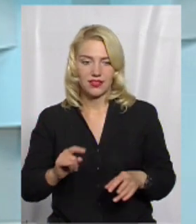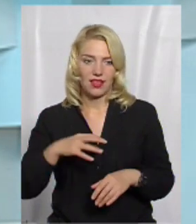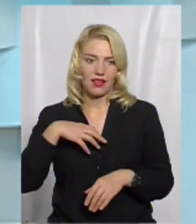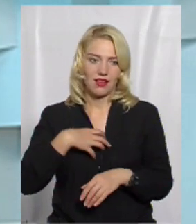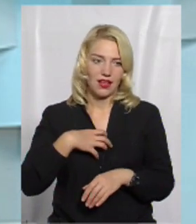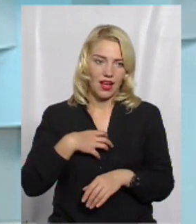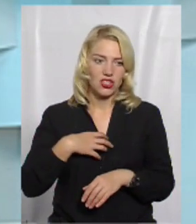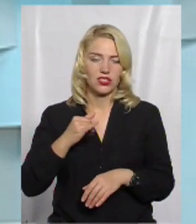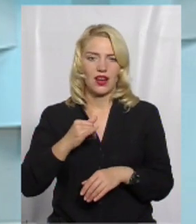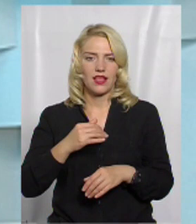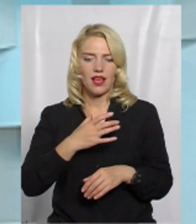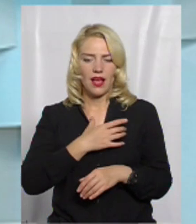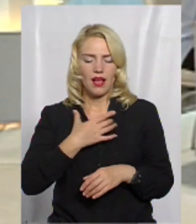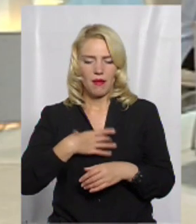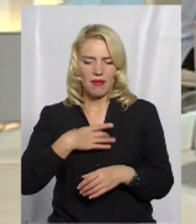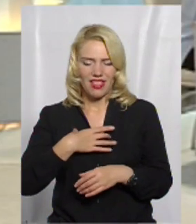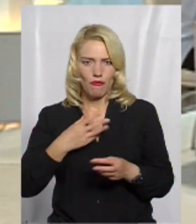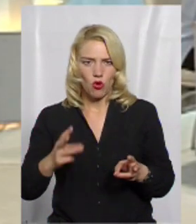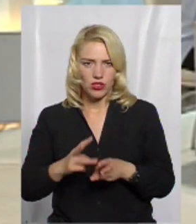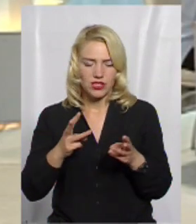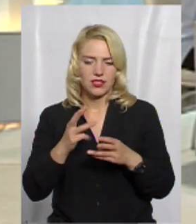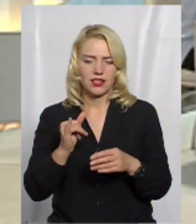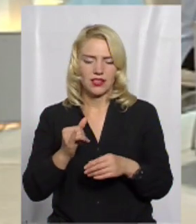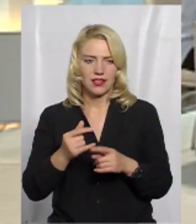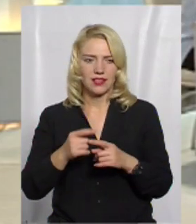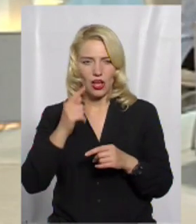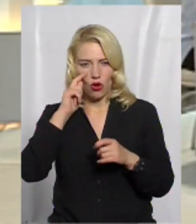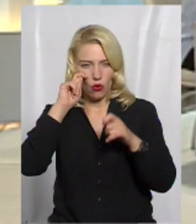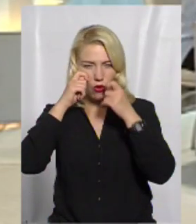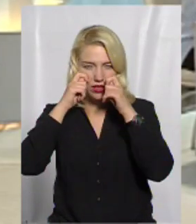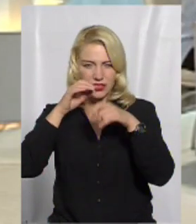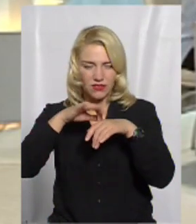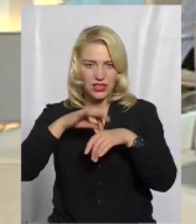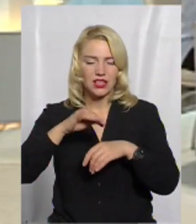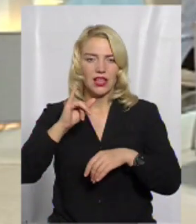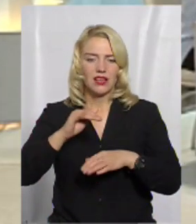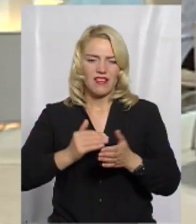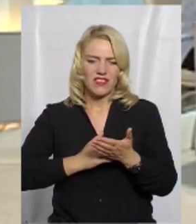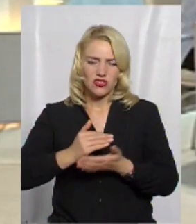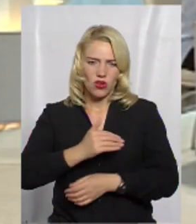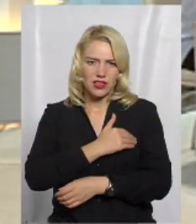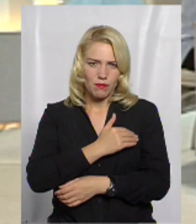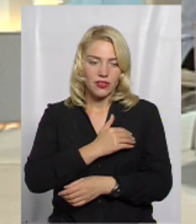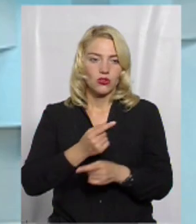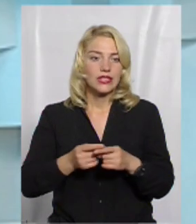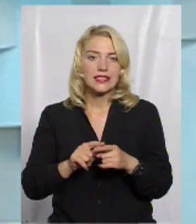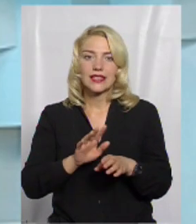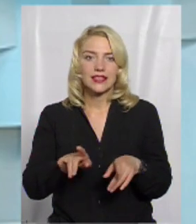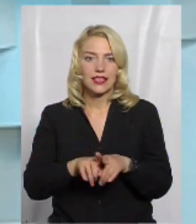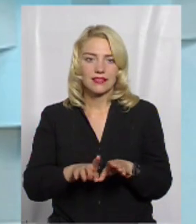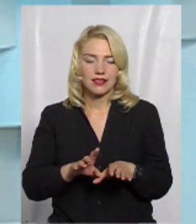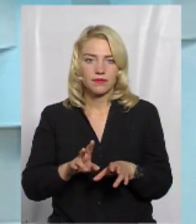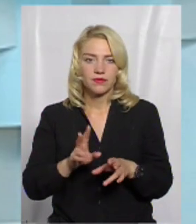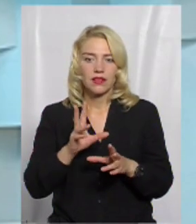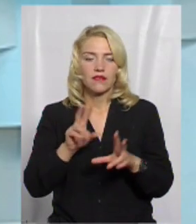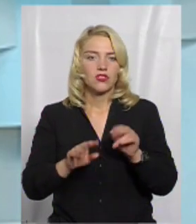кашель, і пневмонії, і канюнці віти, досить незручно, висока температура, але це не така вже,